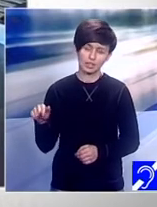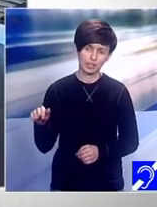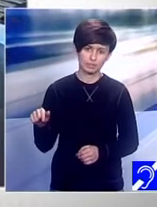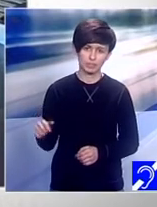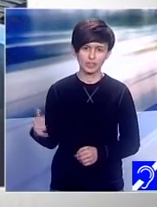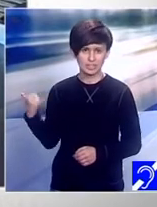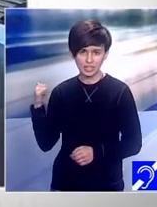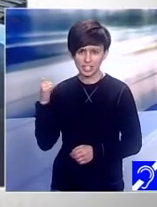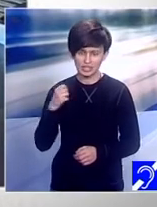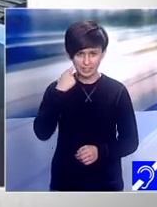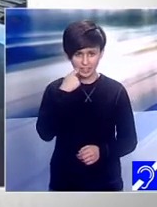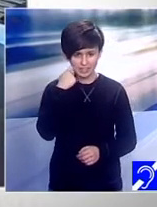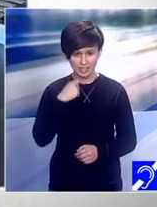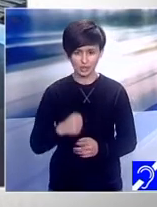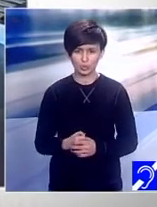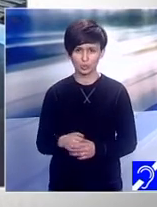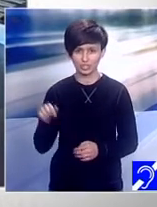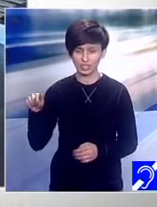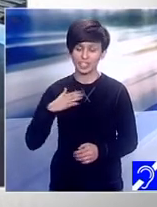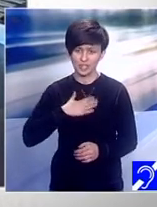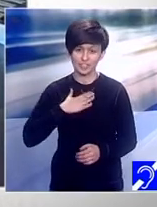în platou emisiunea? Vă place aici? Da.